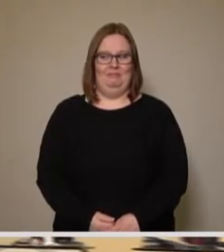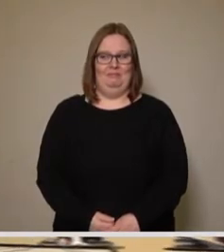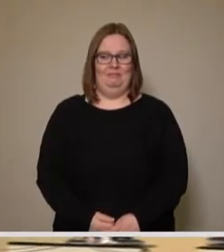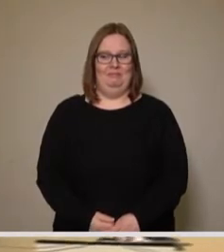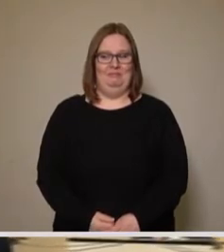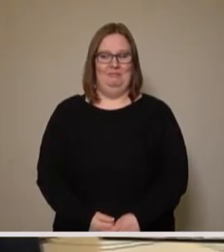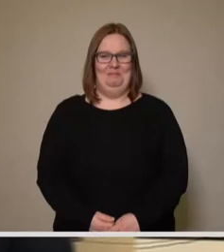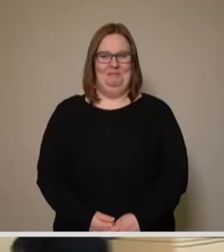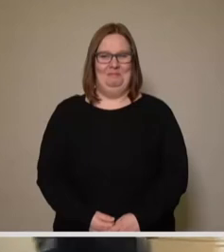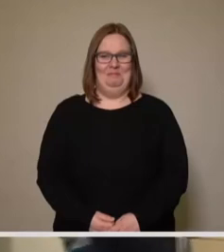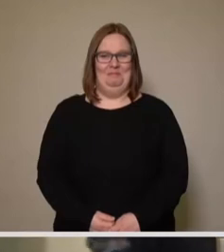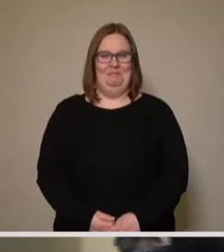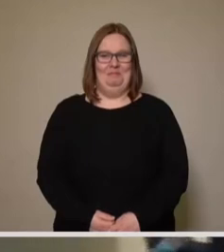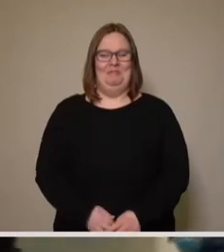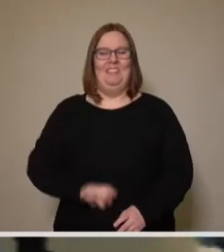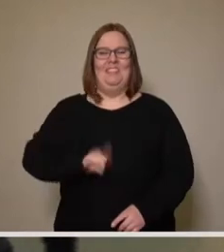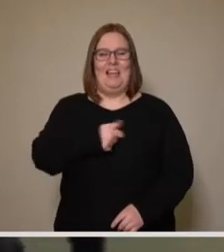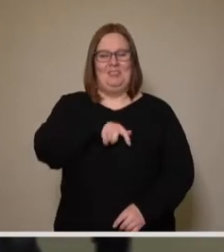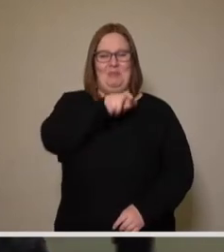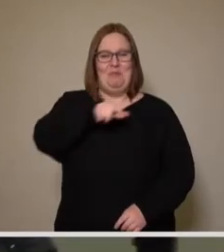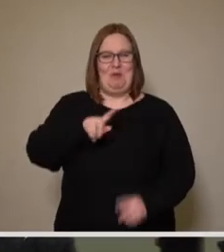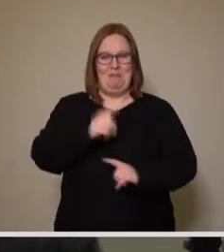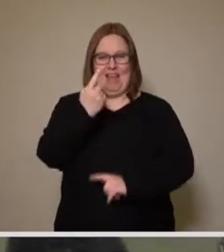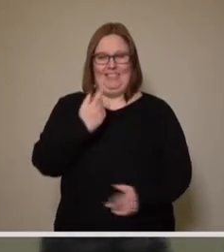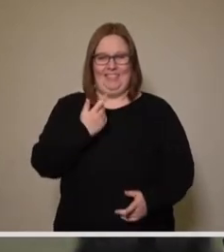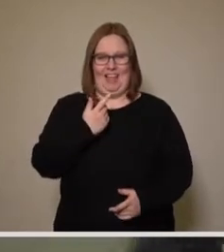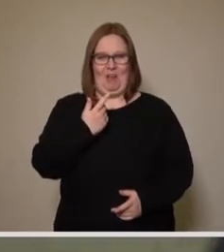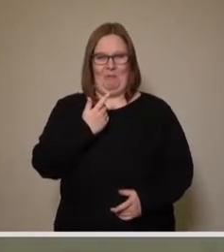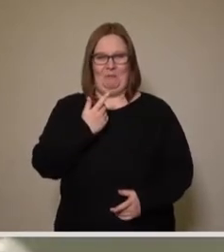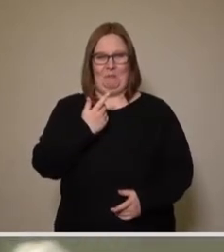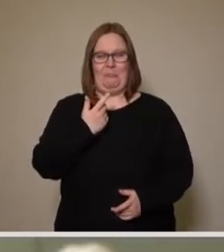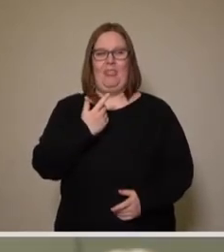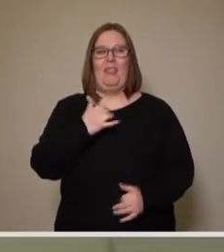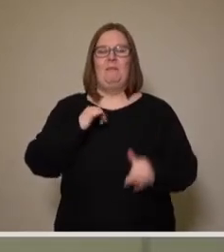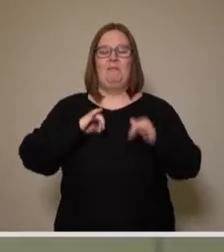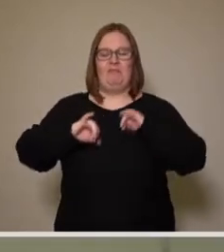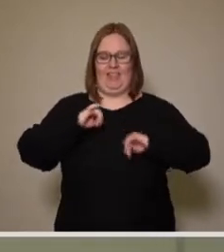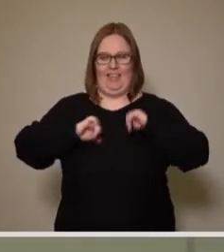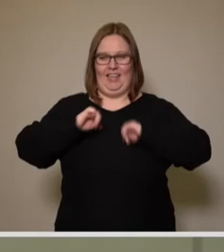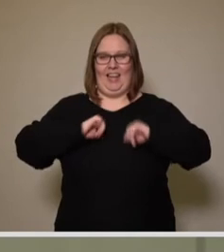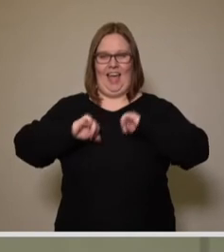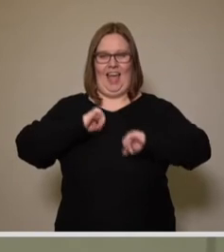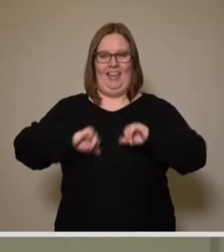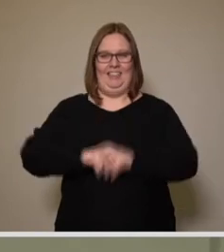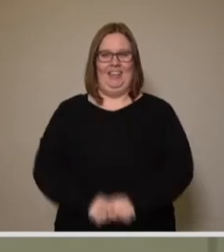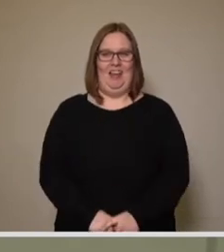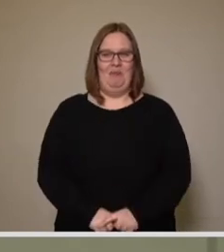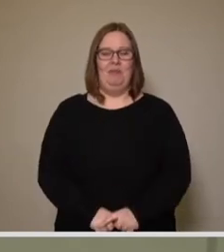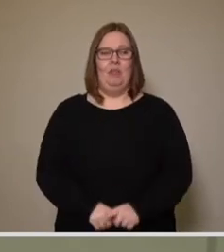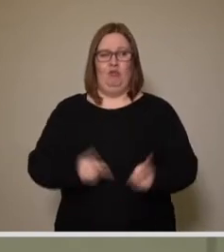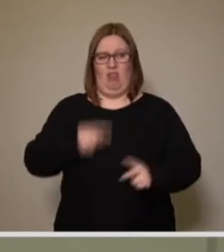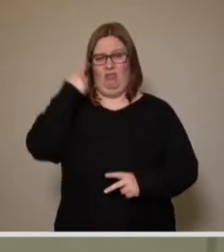Sehr geehrter erster Bürgermeister, werte Kolleginnen und Kollegen. Leider muss ich die Fragestunde hier im Stadtrat